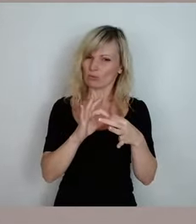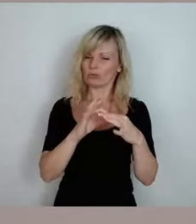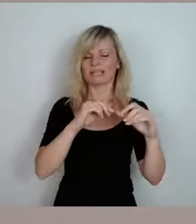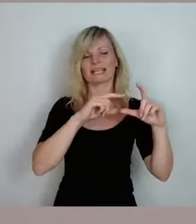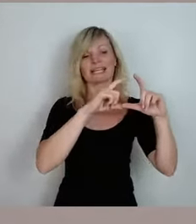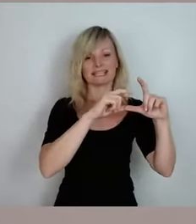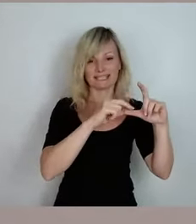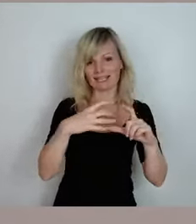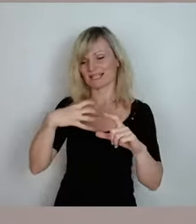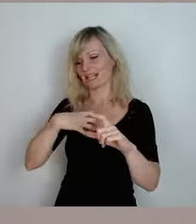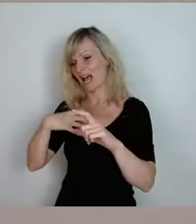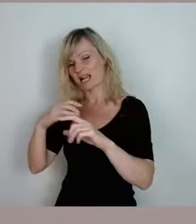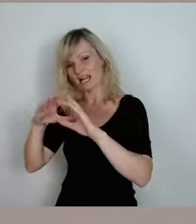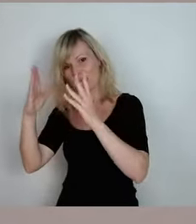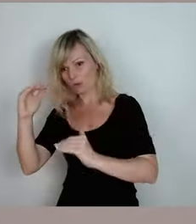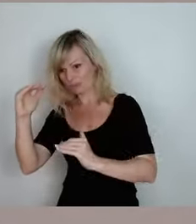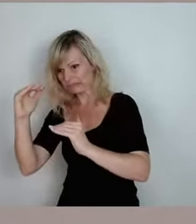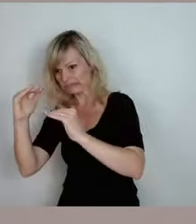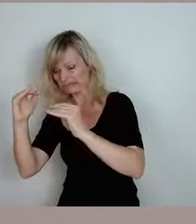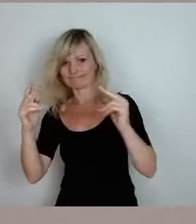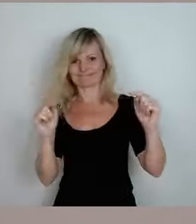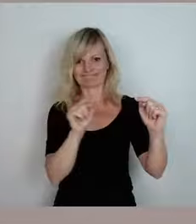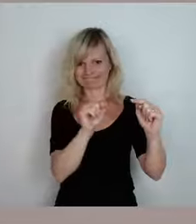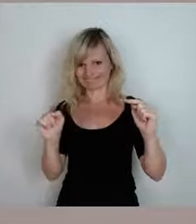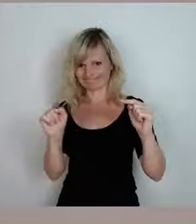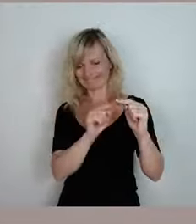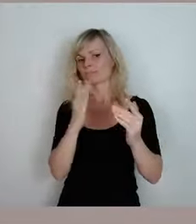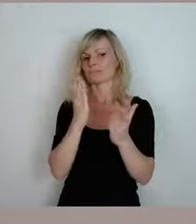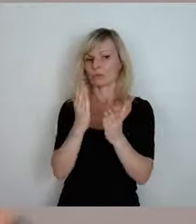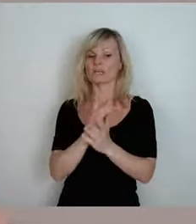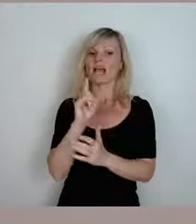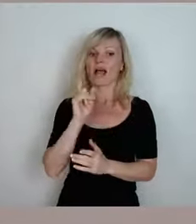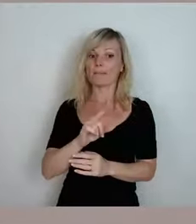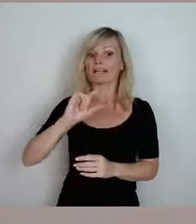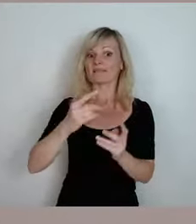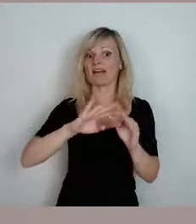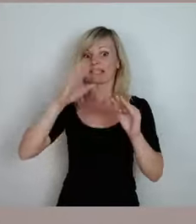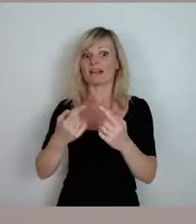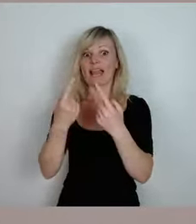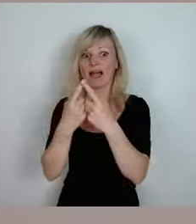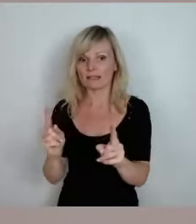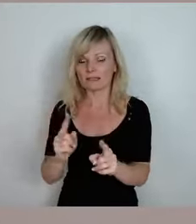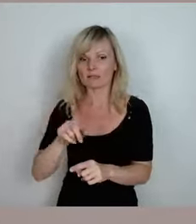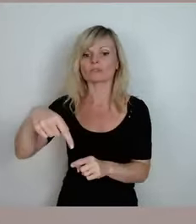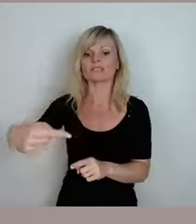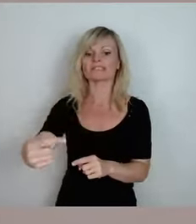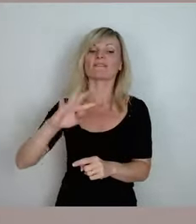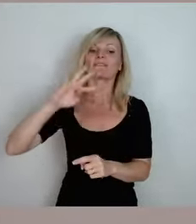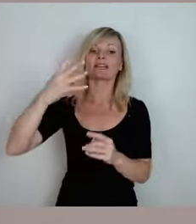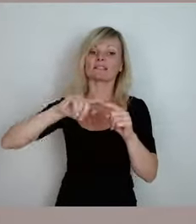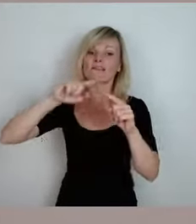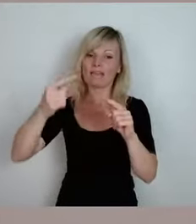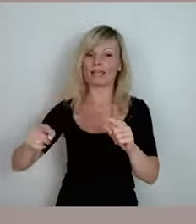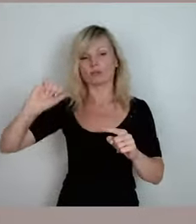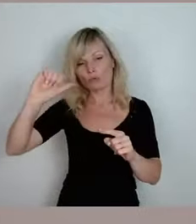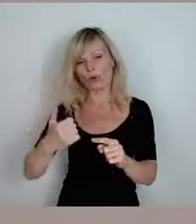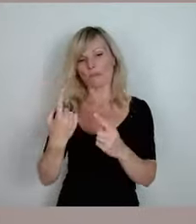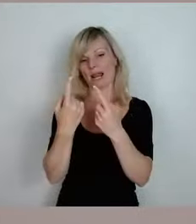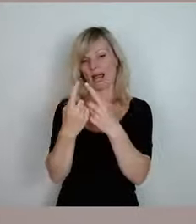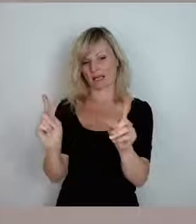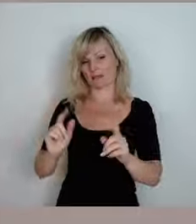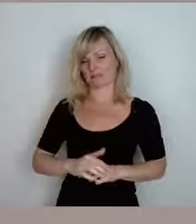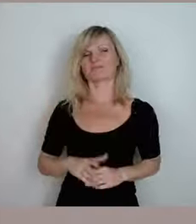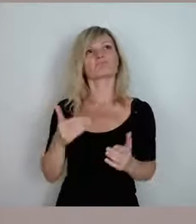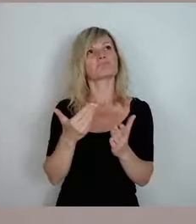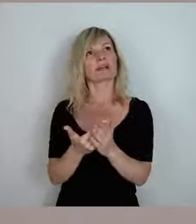Hospitalisierung, aber sie war eben anders als in der zweiten Welle und sie wird jetzt in der vierten Welle nochmal anders sein. Also meine Vorstellung ist beispielsweise,